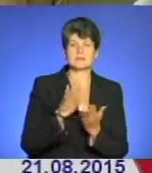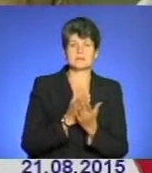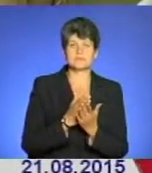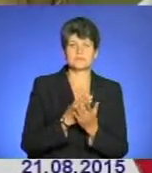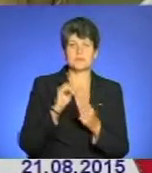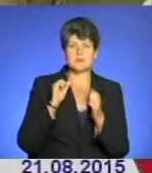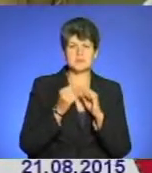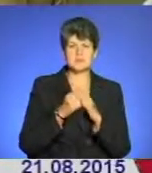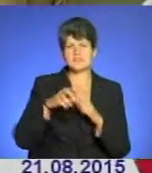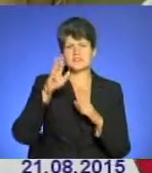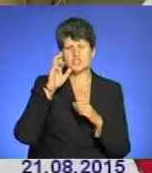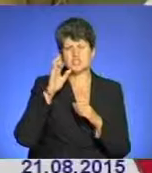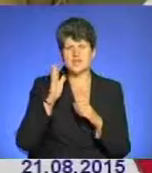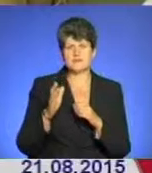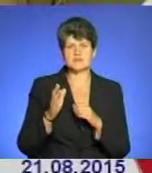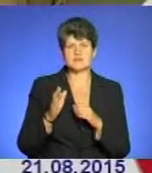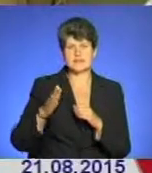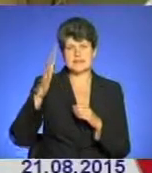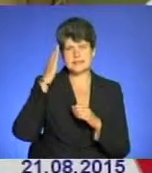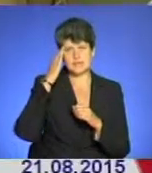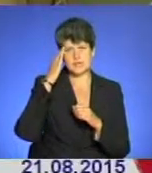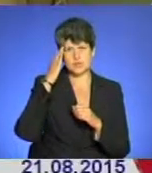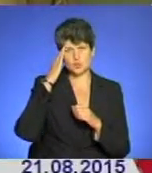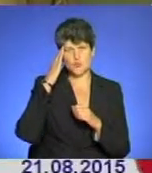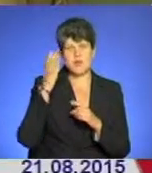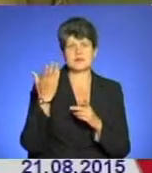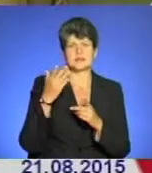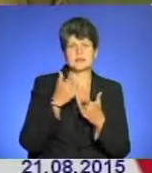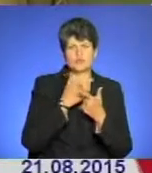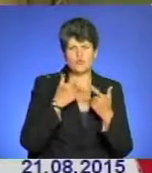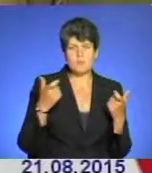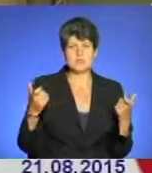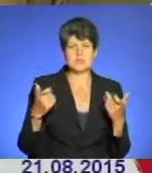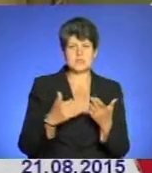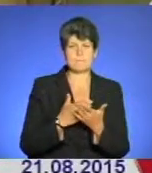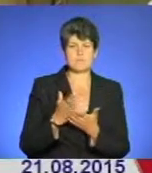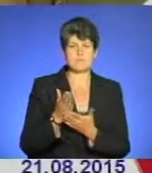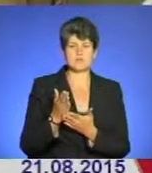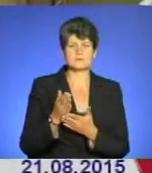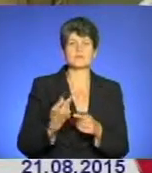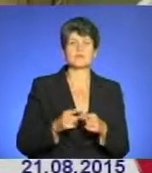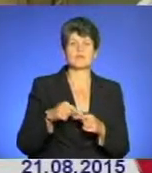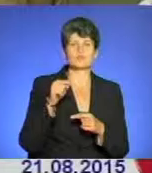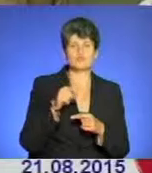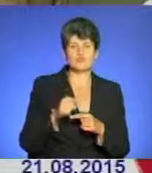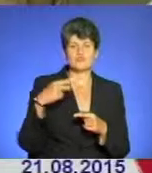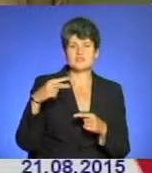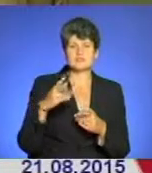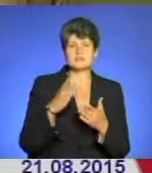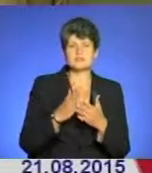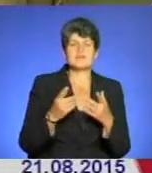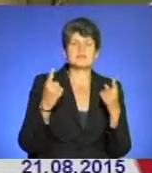у державній, інтелектуальній, інформаційній політиці. В цьому Вишнівець має